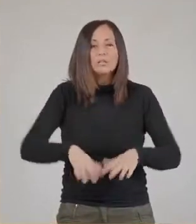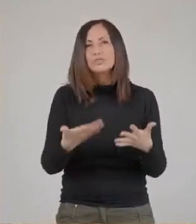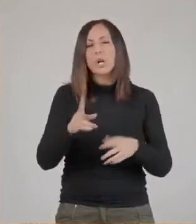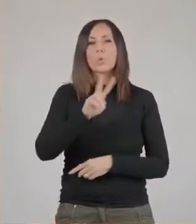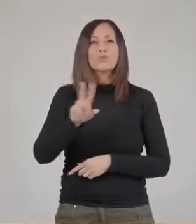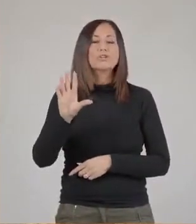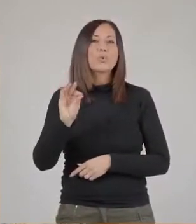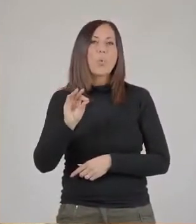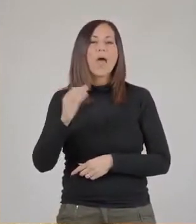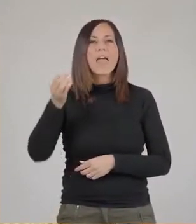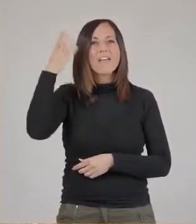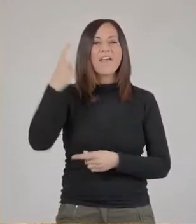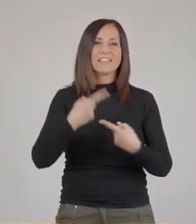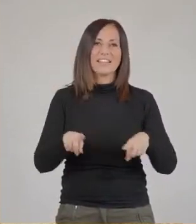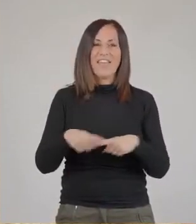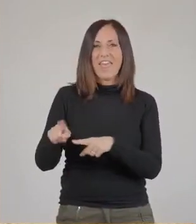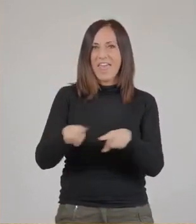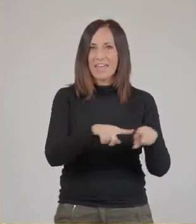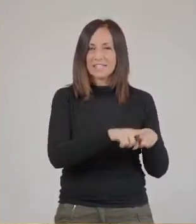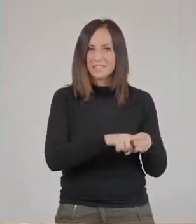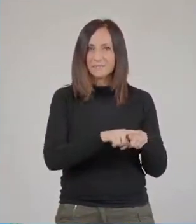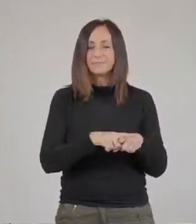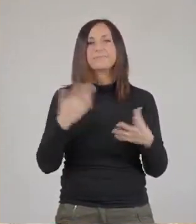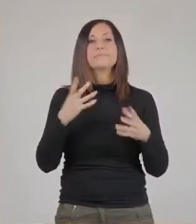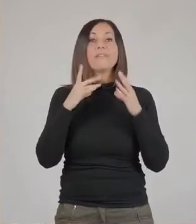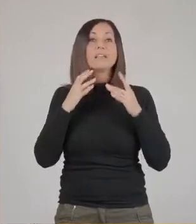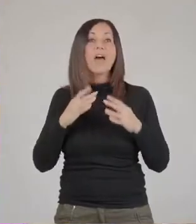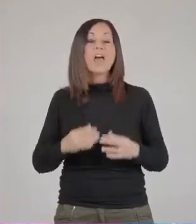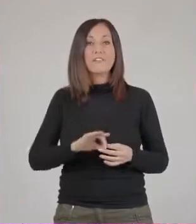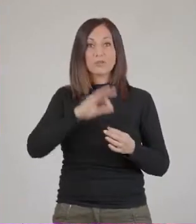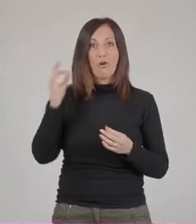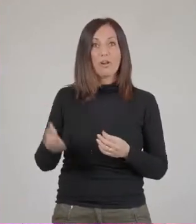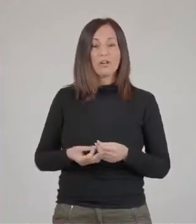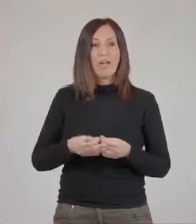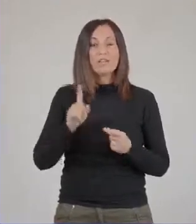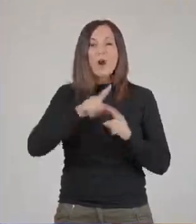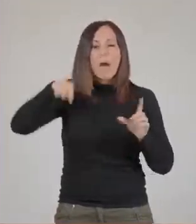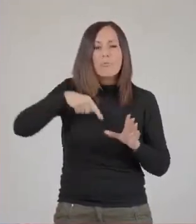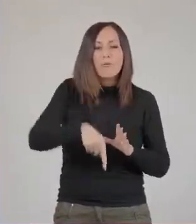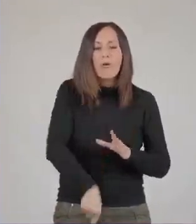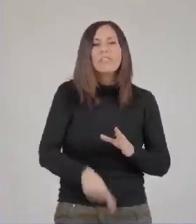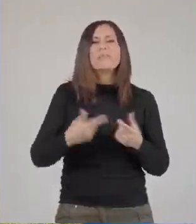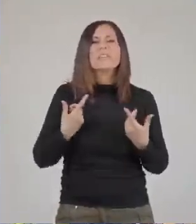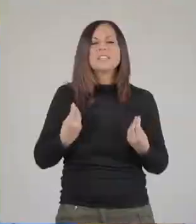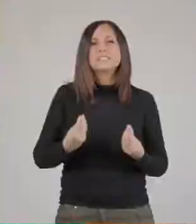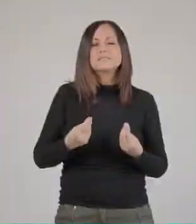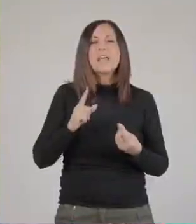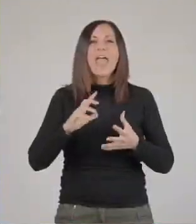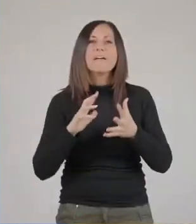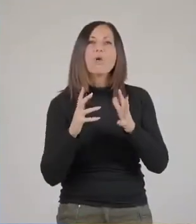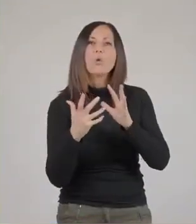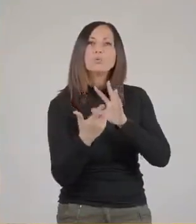stati organizzati circa 250 eventi diversi. Quindi si va dal Darwin Day, che è un evento di approfondimento sull